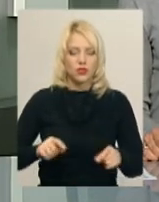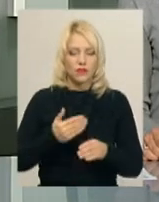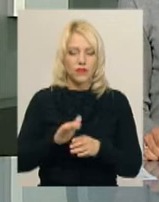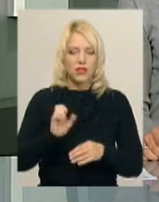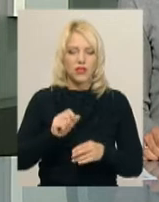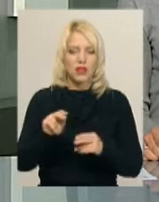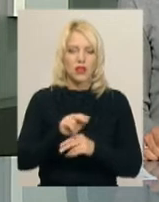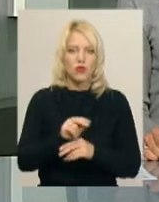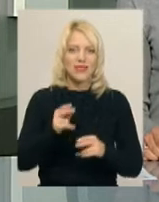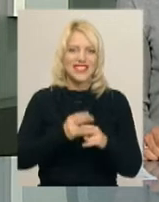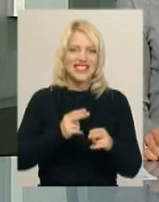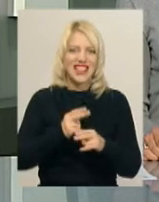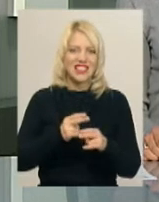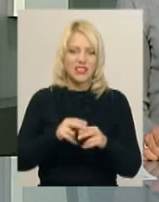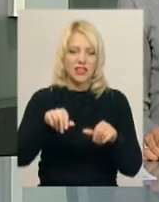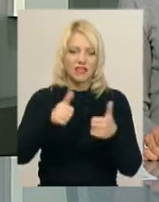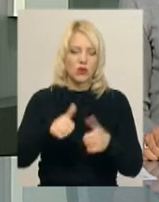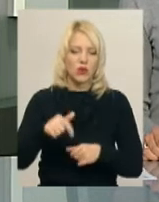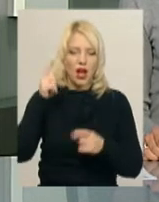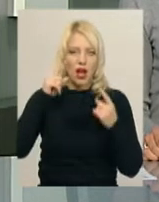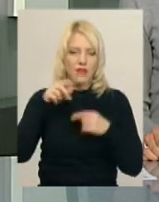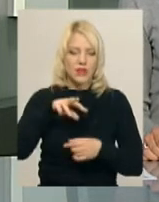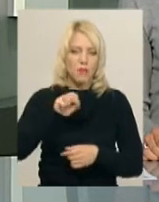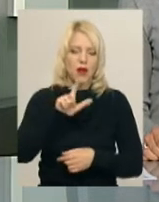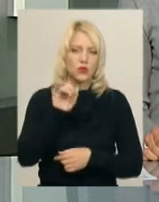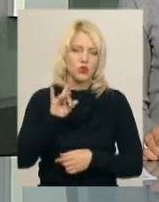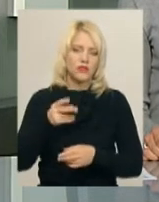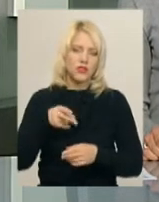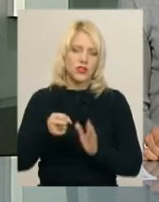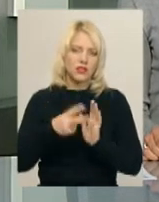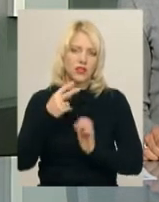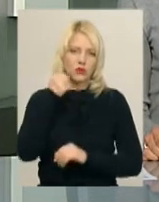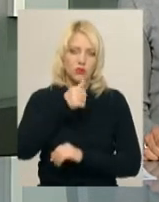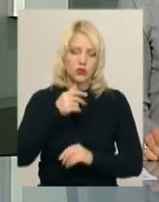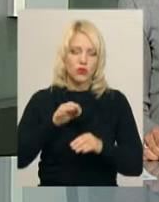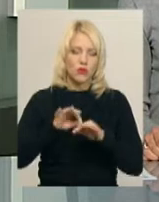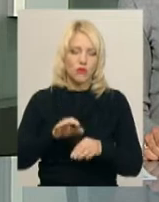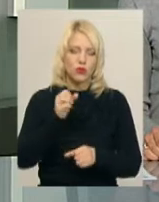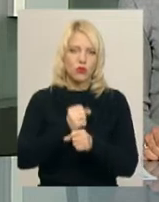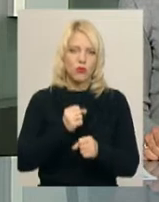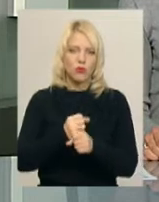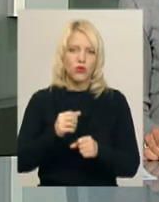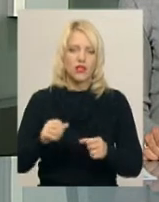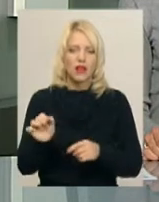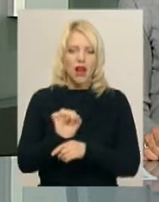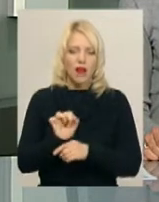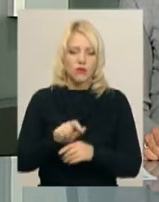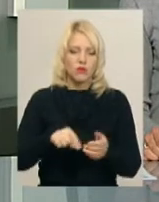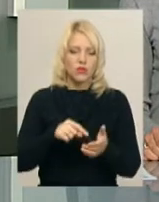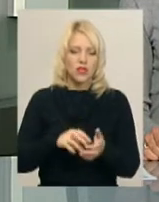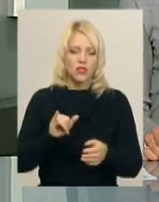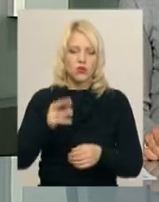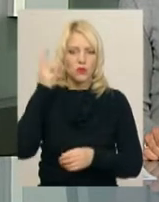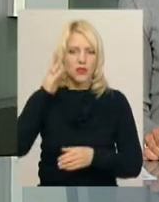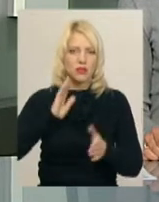залізних фігур авторства Миколи Мазура у 2019 році. Роботи проводитимуть в автомістечку, що у Хмельницькому парку